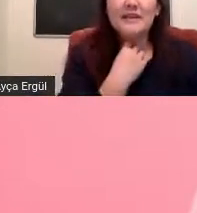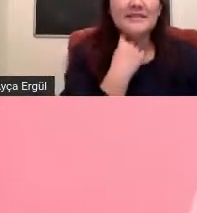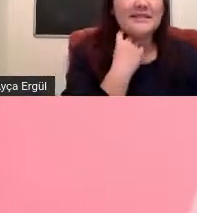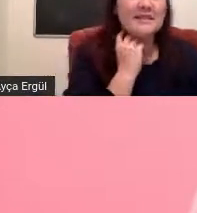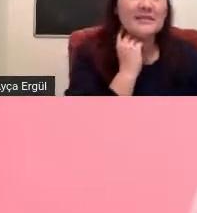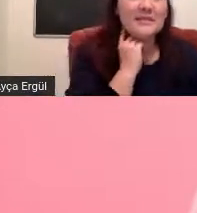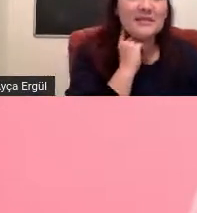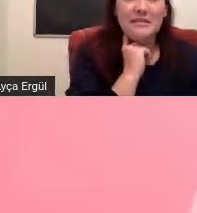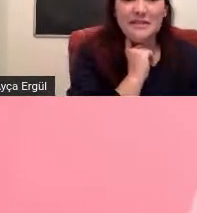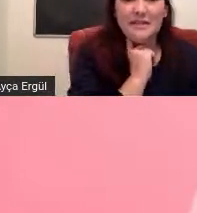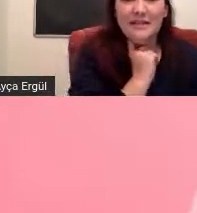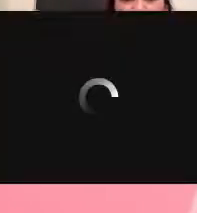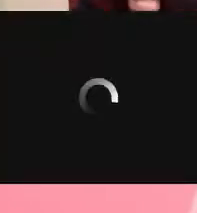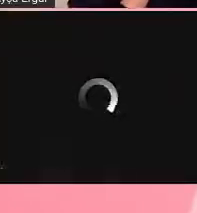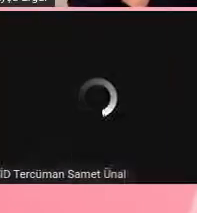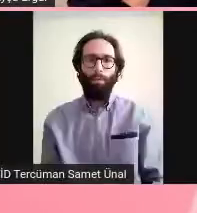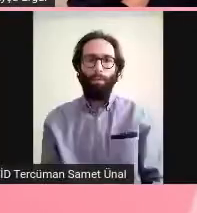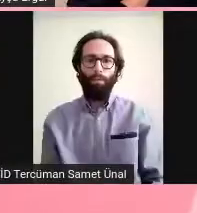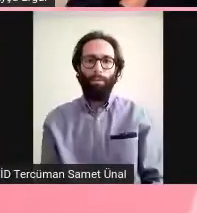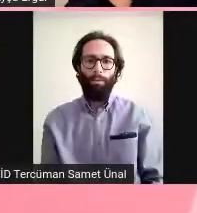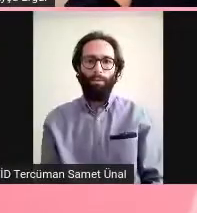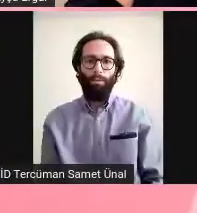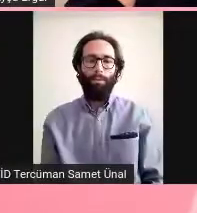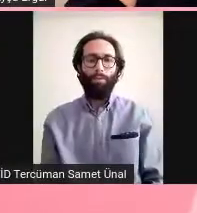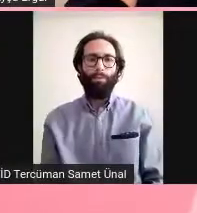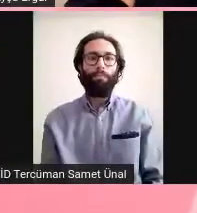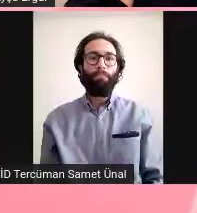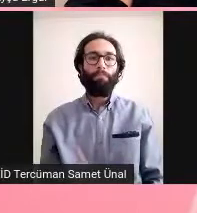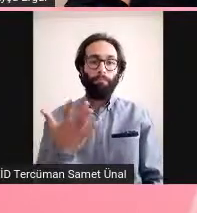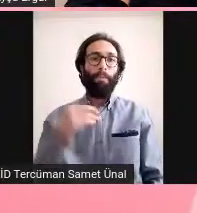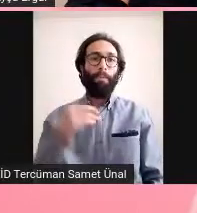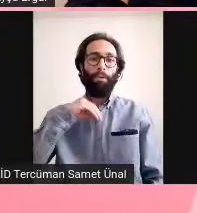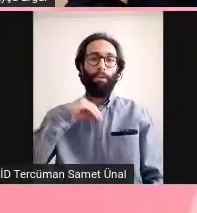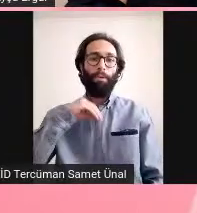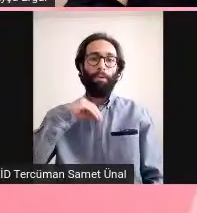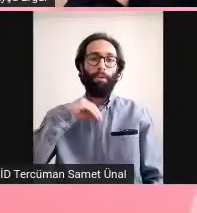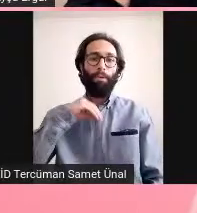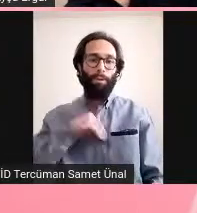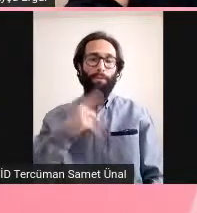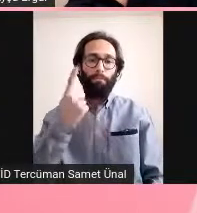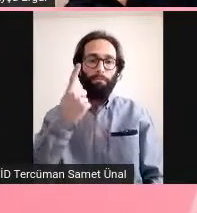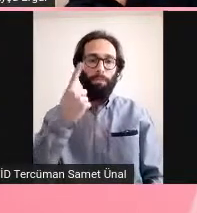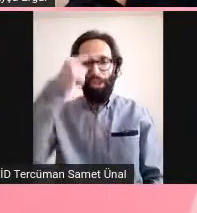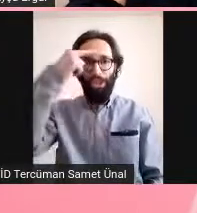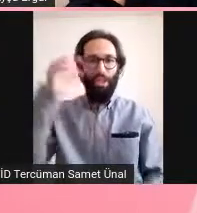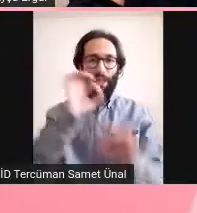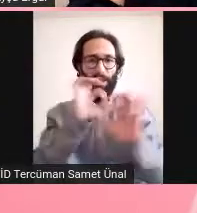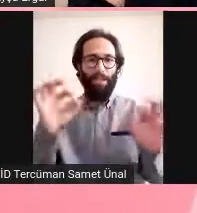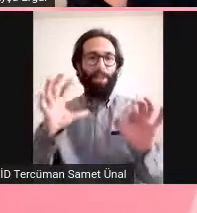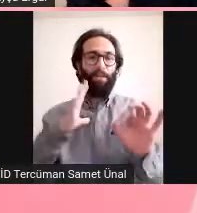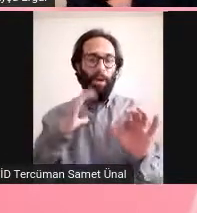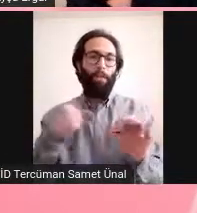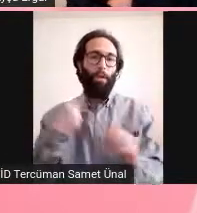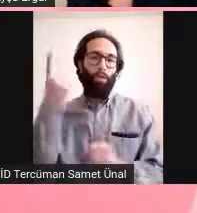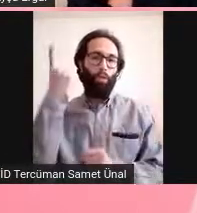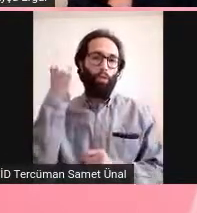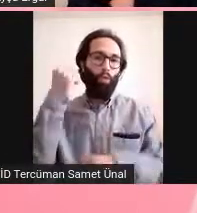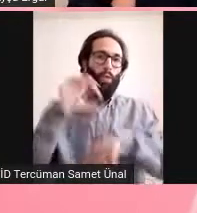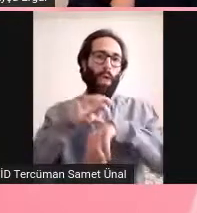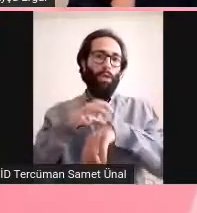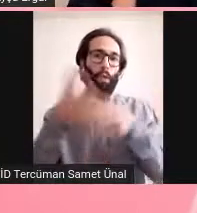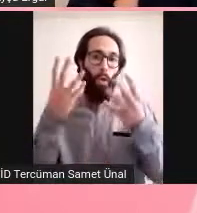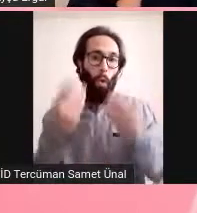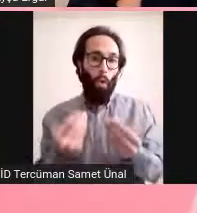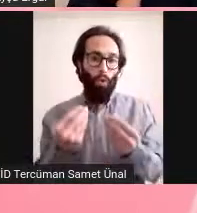Kübra'nda dediği gibi herhalde kara bulutlar var üzerimizde. Ben de hastalandım dün. Yani korona değilim. Ama